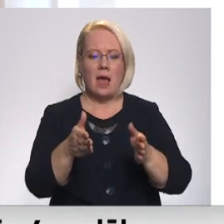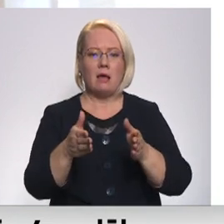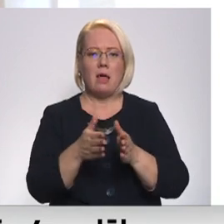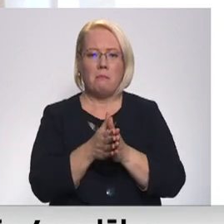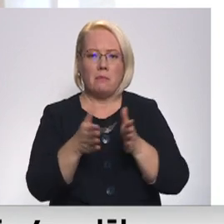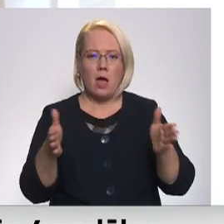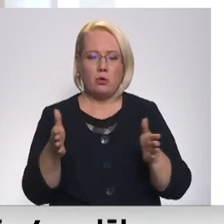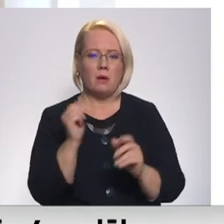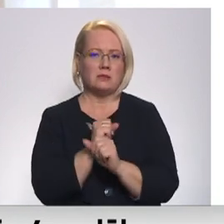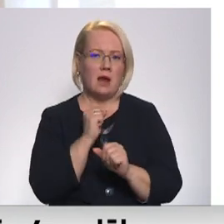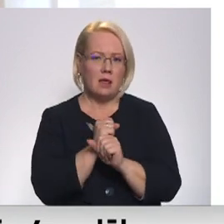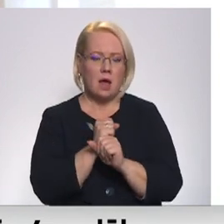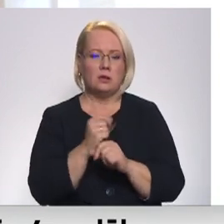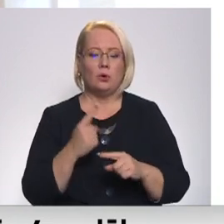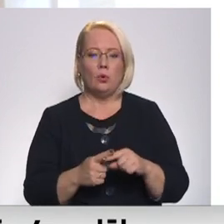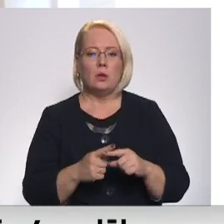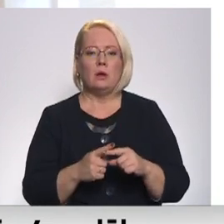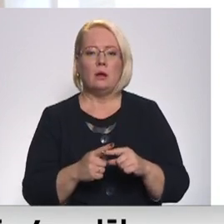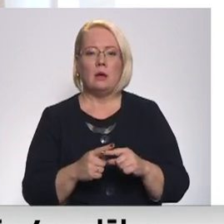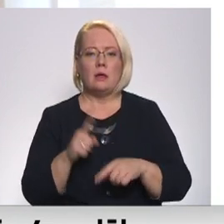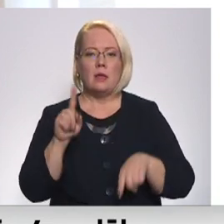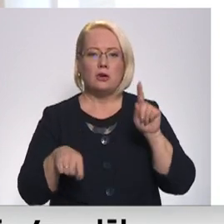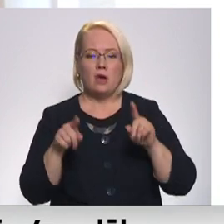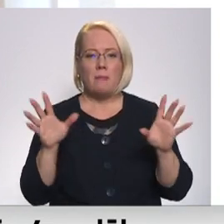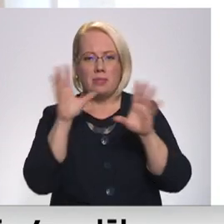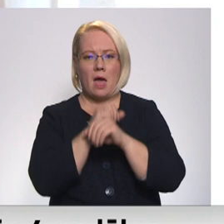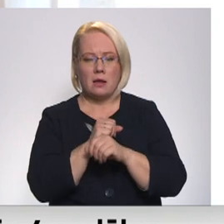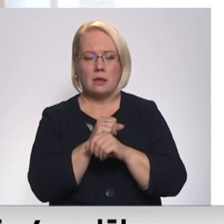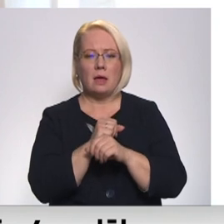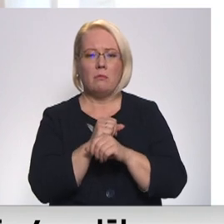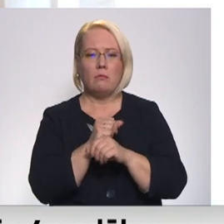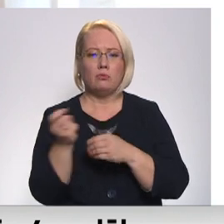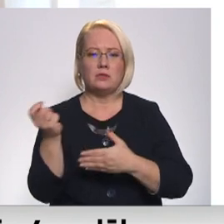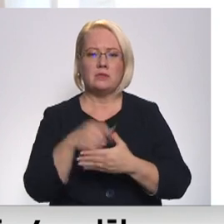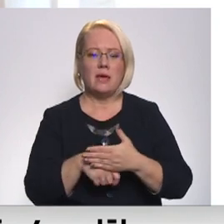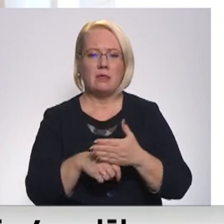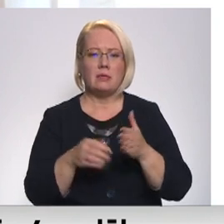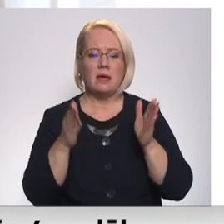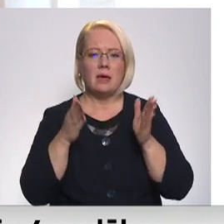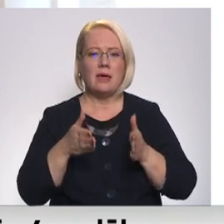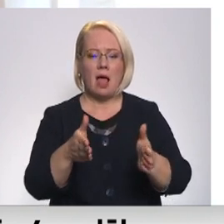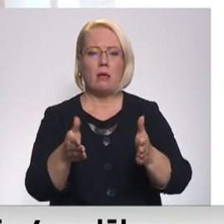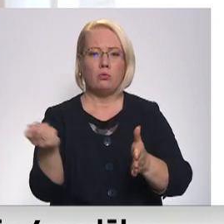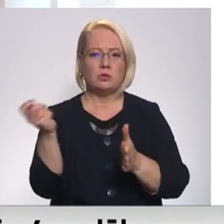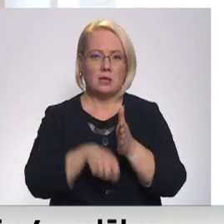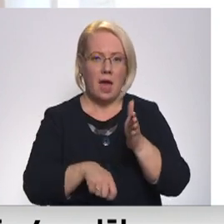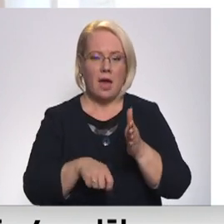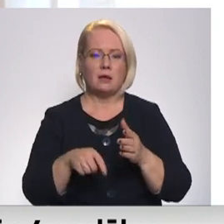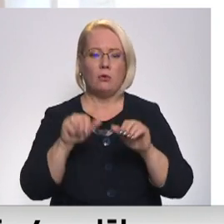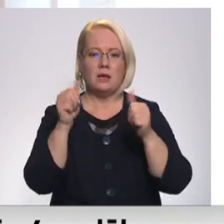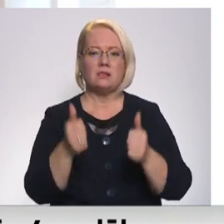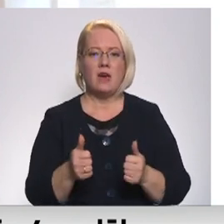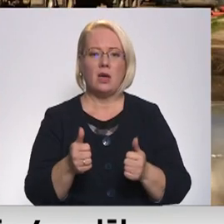platumā jau darbosies. Uz atsevišām naktiem mēs taisīsim ciet pilnībā ielu, jo tad izvietosim